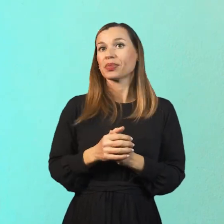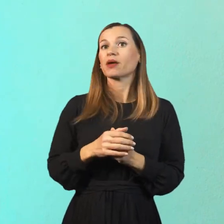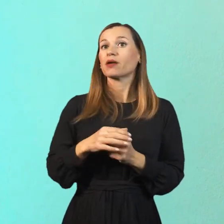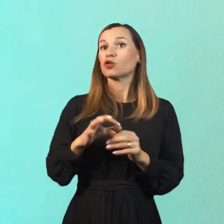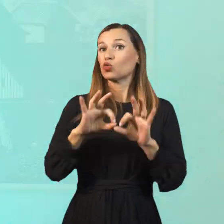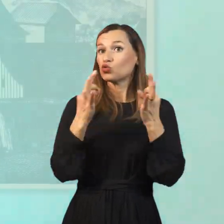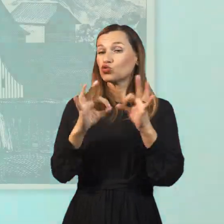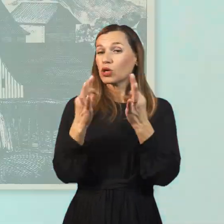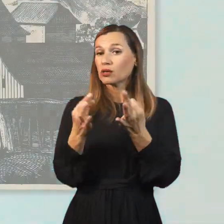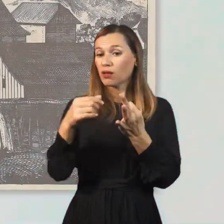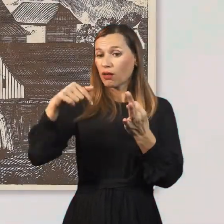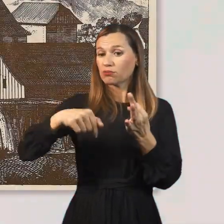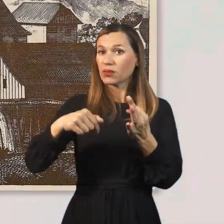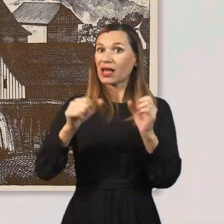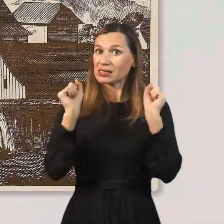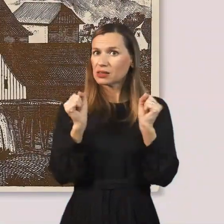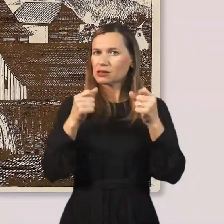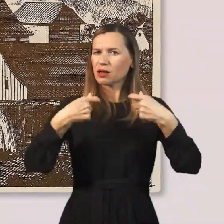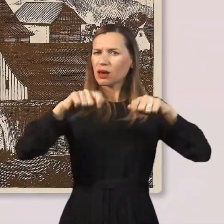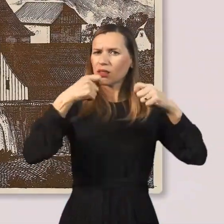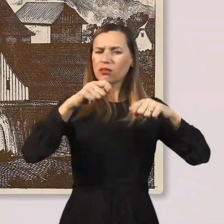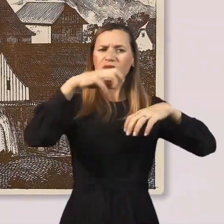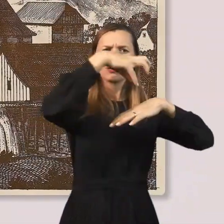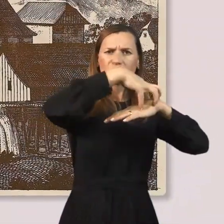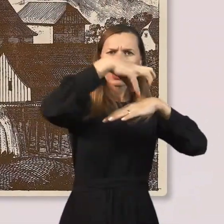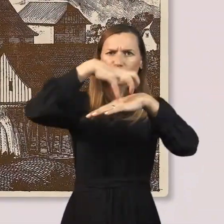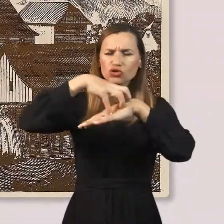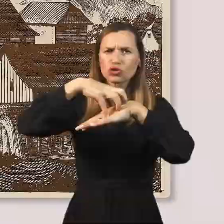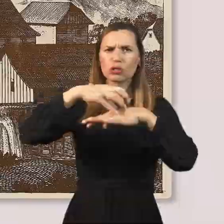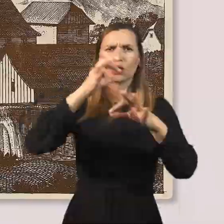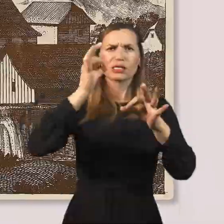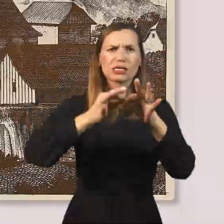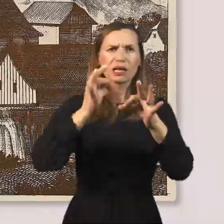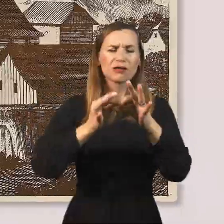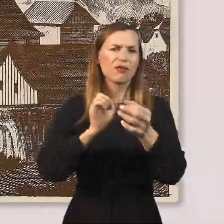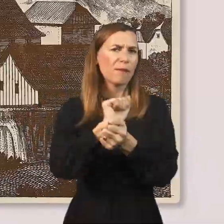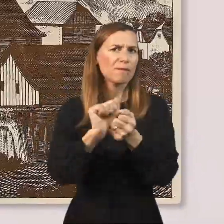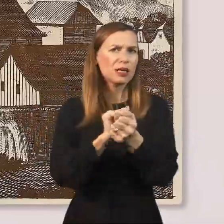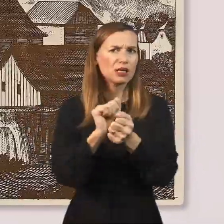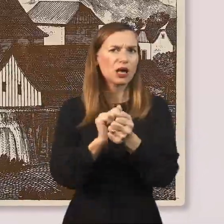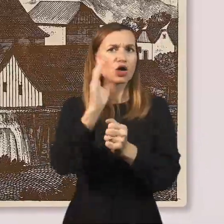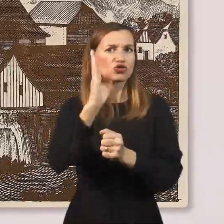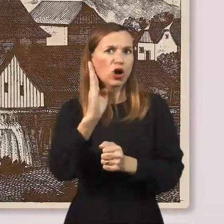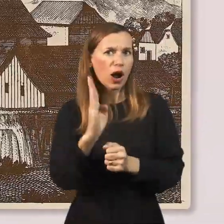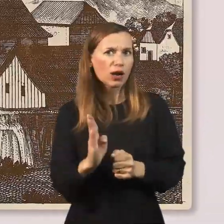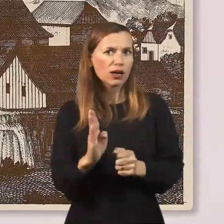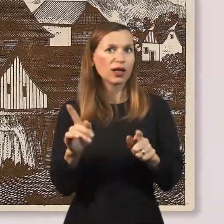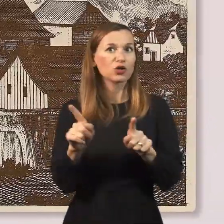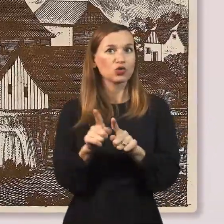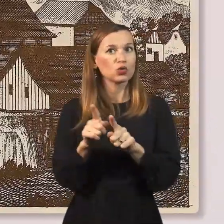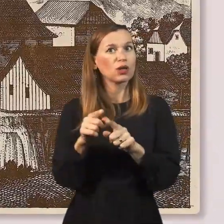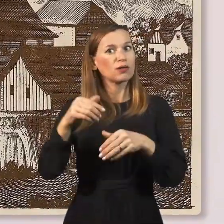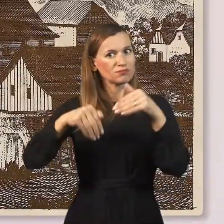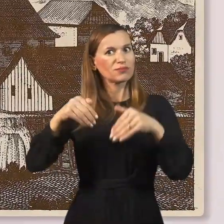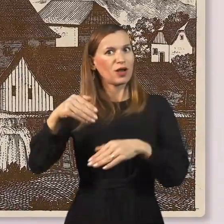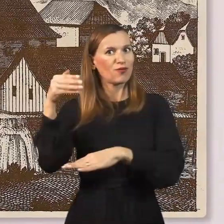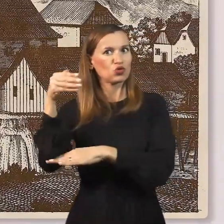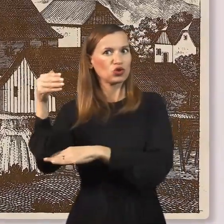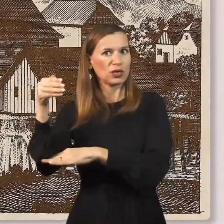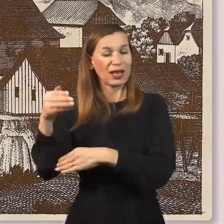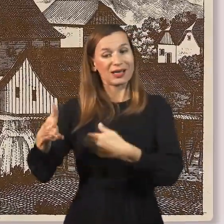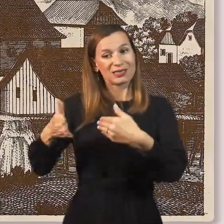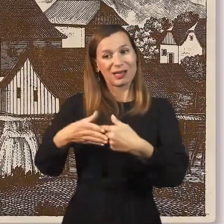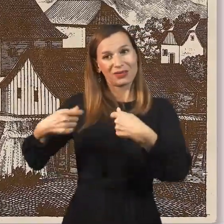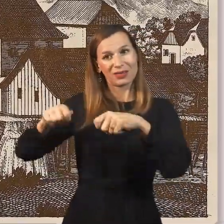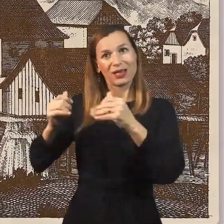Fužinarske družine so na jesenicah zgradile graščine, cerhpe, line, žage in fužine, ob katerih so